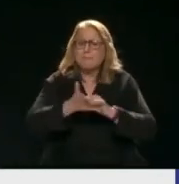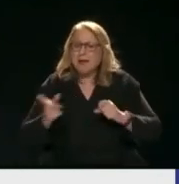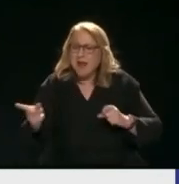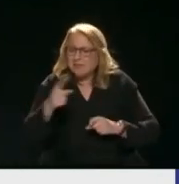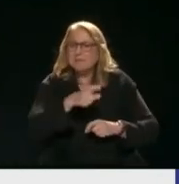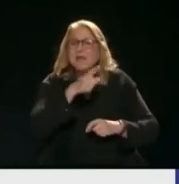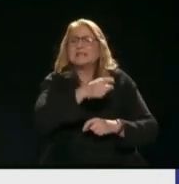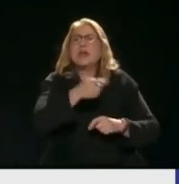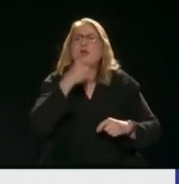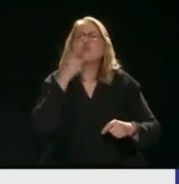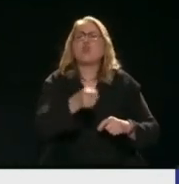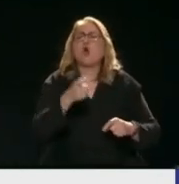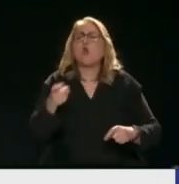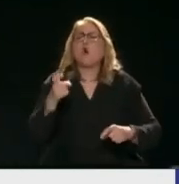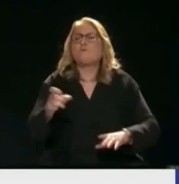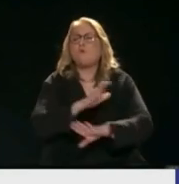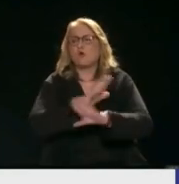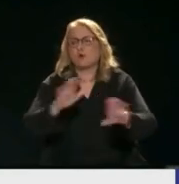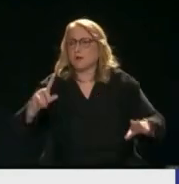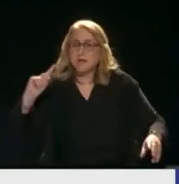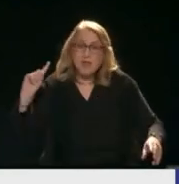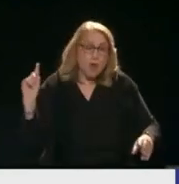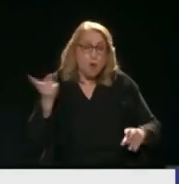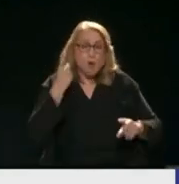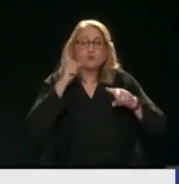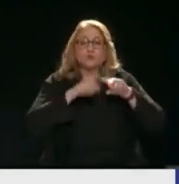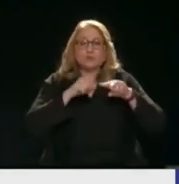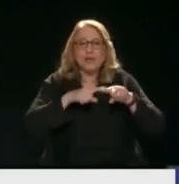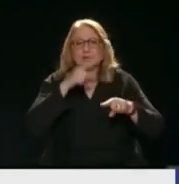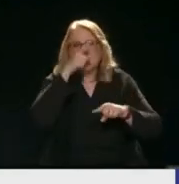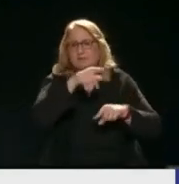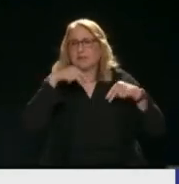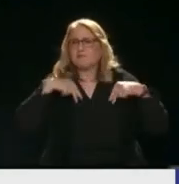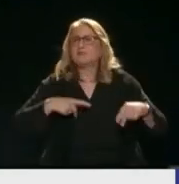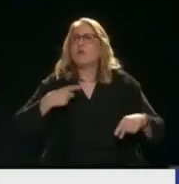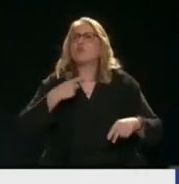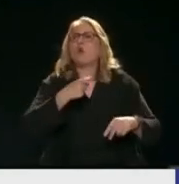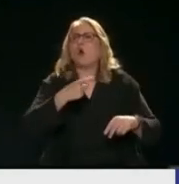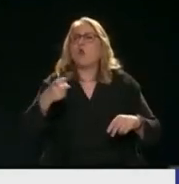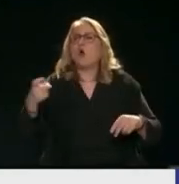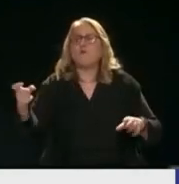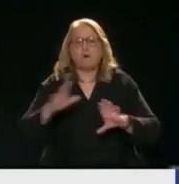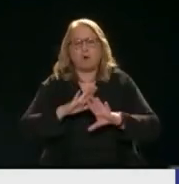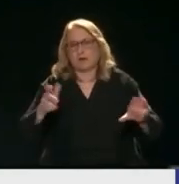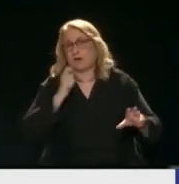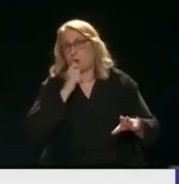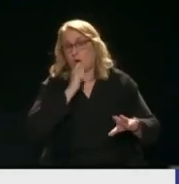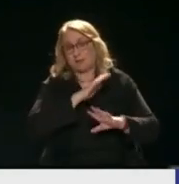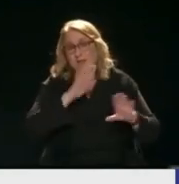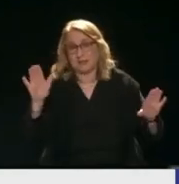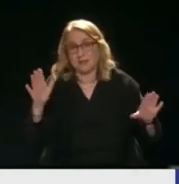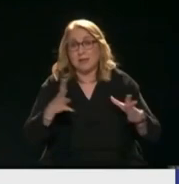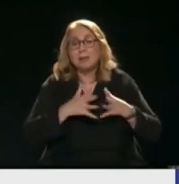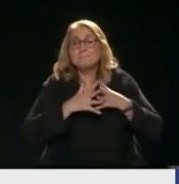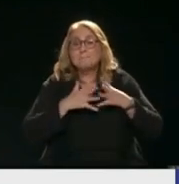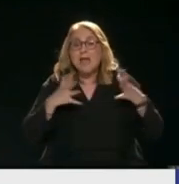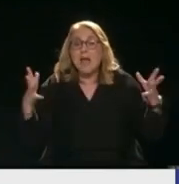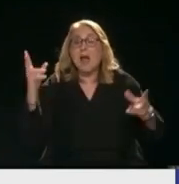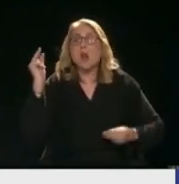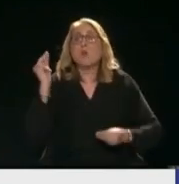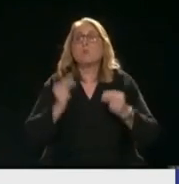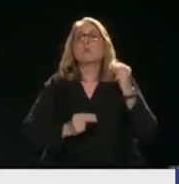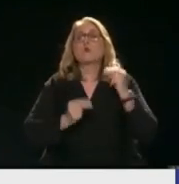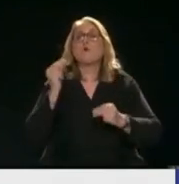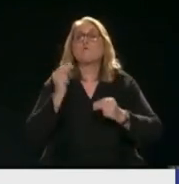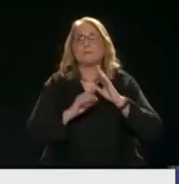κάθε άνθρωπο που ζει Και αναπνέει στον αλλαδικό χώρο Πραγματικά έχετε πρόβλημα Και πρέπει να το κοιτάξετε Υπάρχει τεράστιο πρόβλημα Και δεν